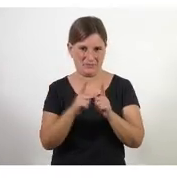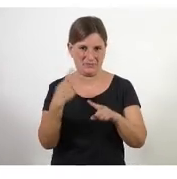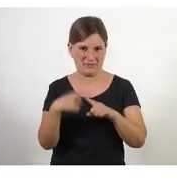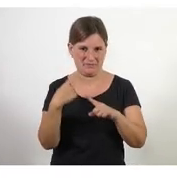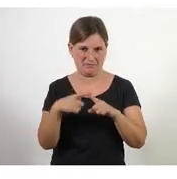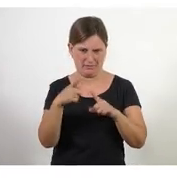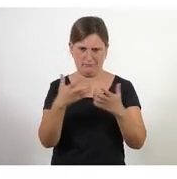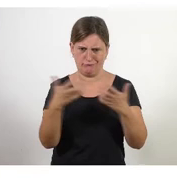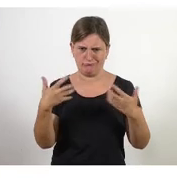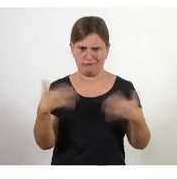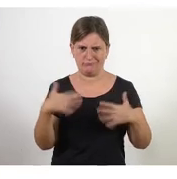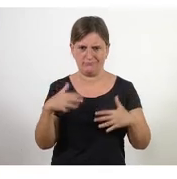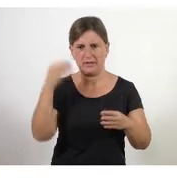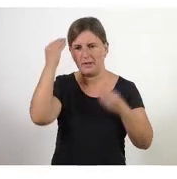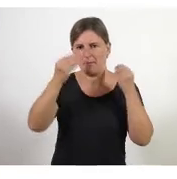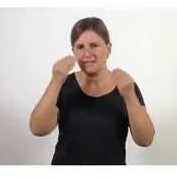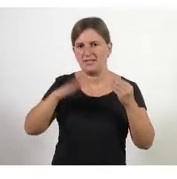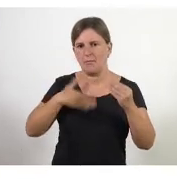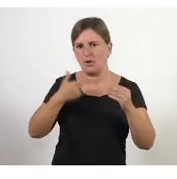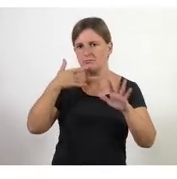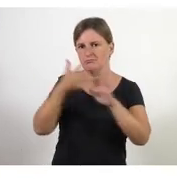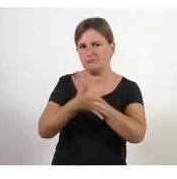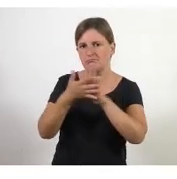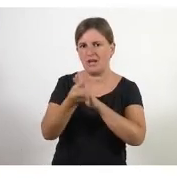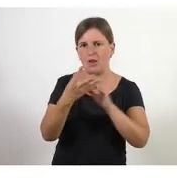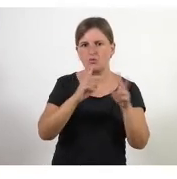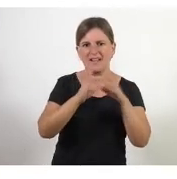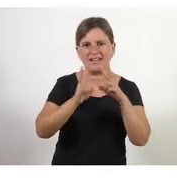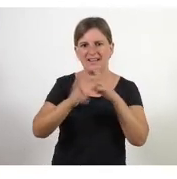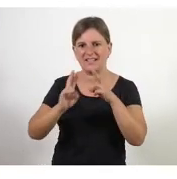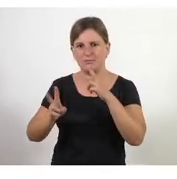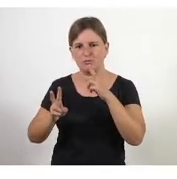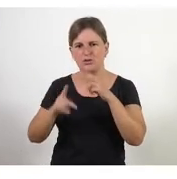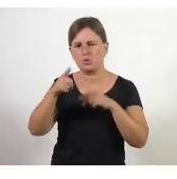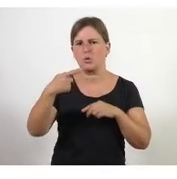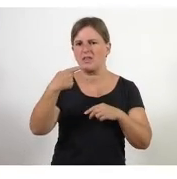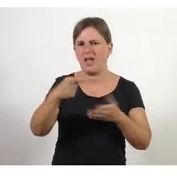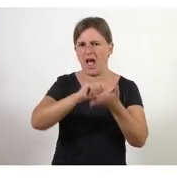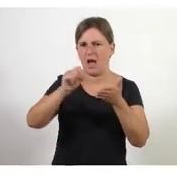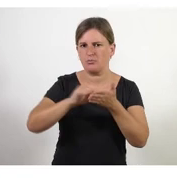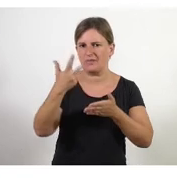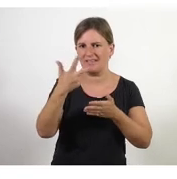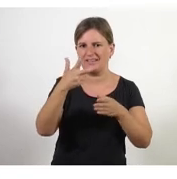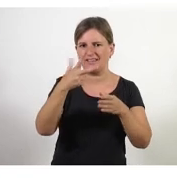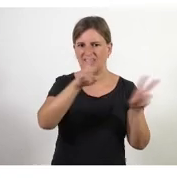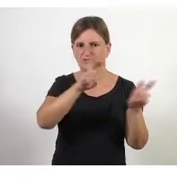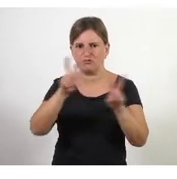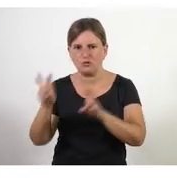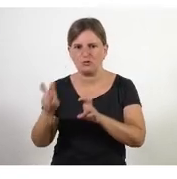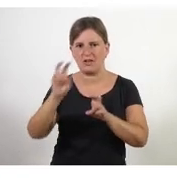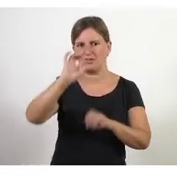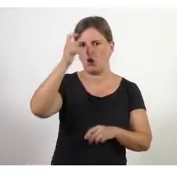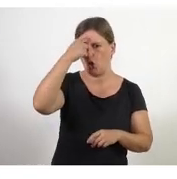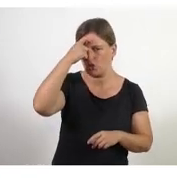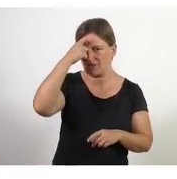bona estona et sembla bé que comentem algunes de les respostes que ens han donat quan tu deies apunteu tres coses quins